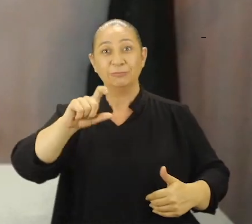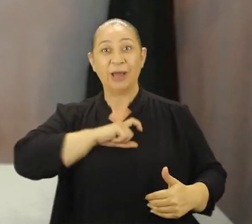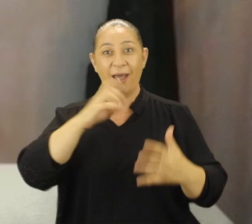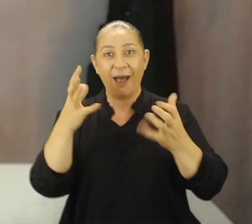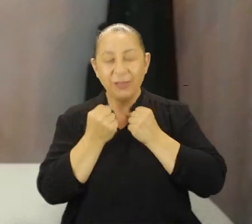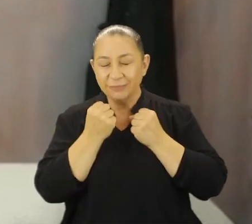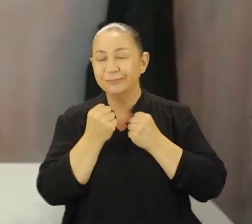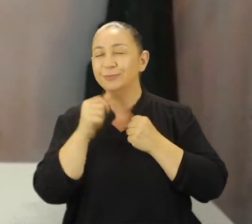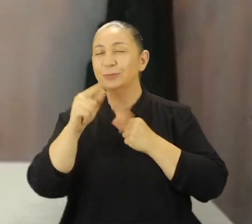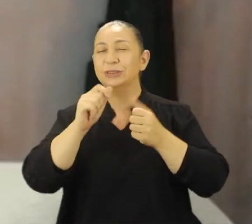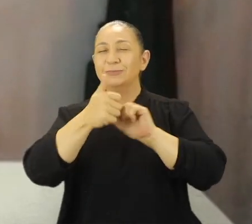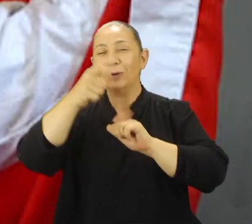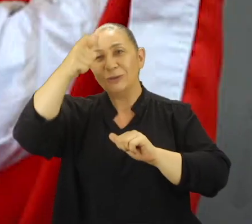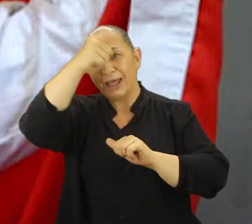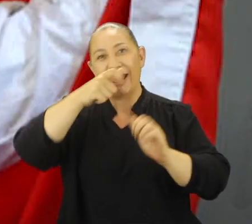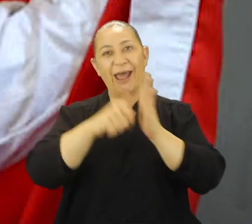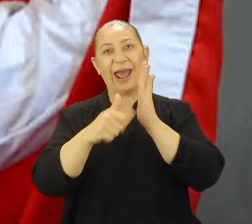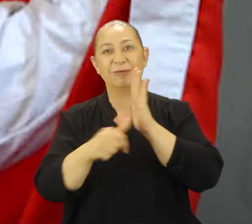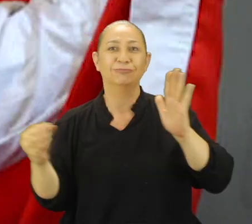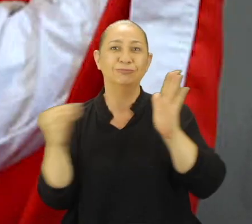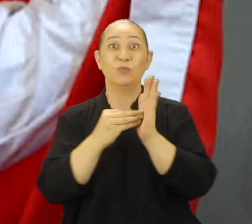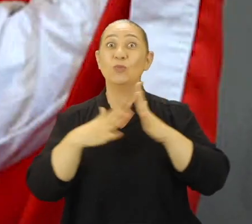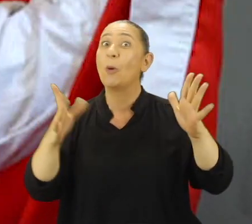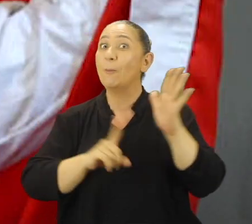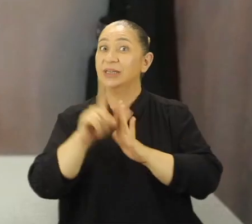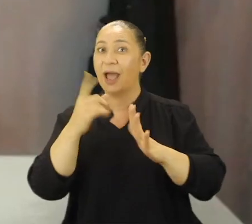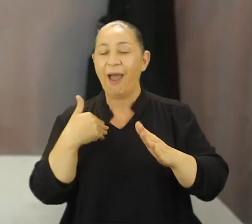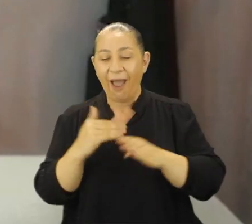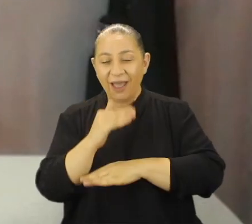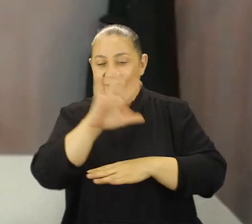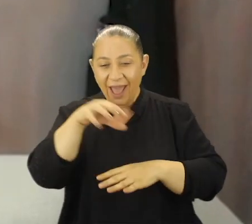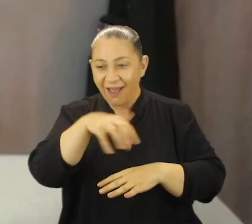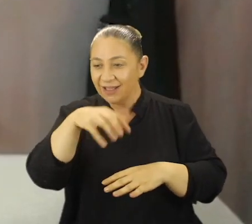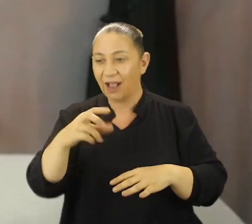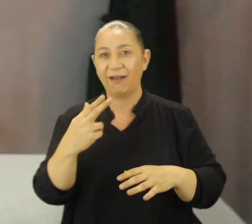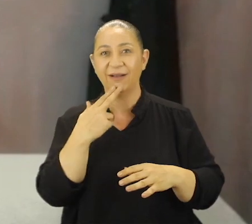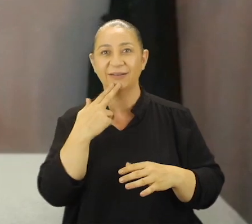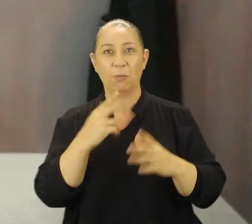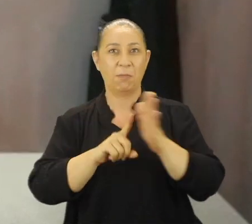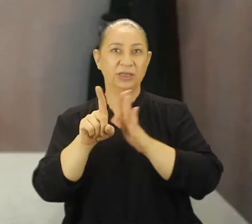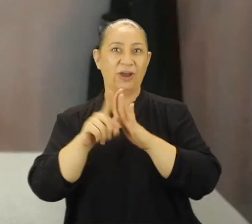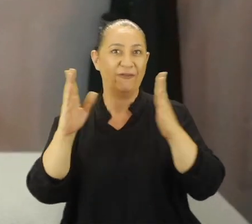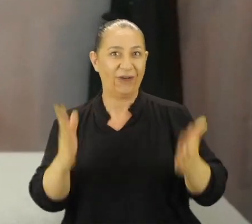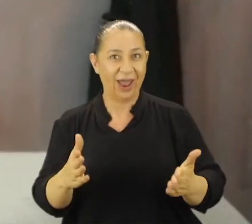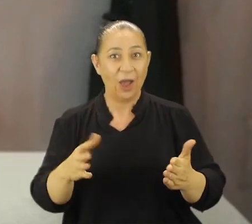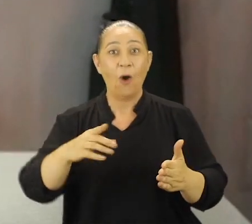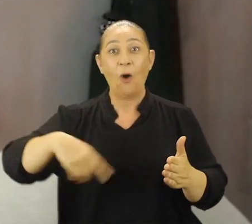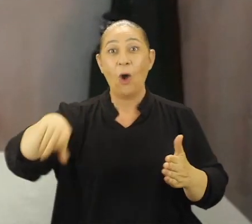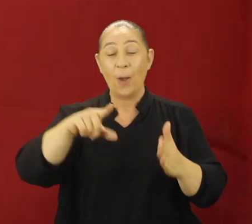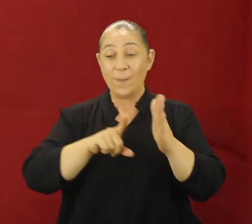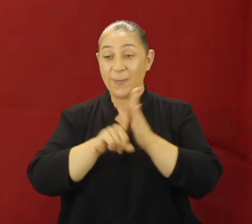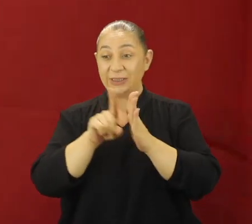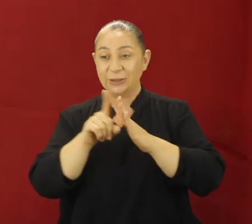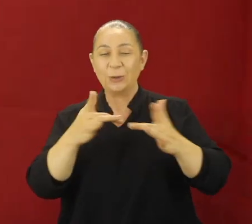madalya aldığım için bu Türk spor tarihine geçmiş oldu. Bu büyük başarı. Hayatın her alında çünkü kadınlarımız başarılı. Onların